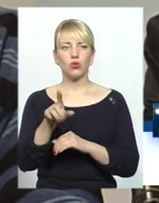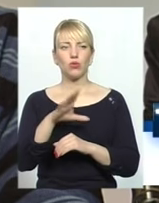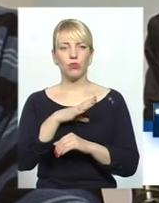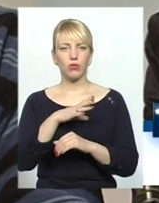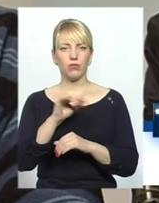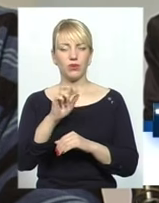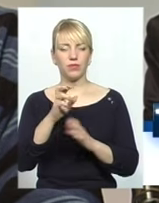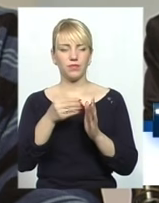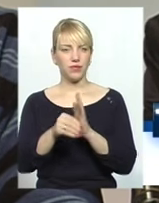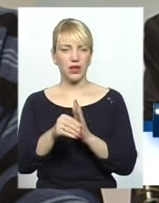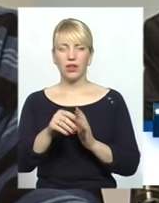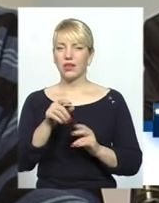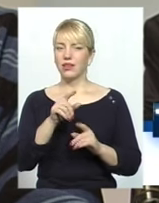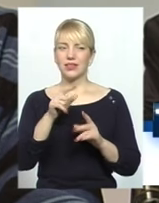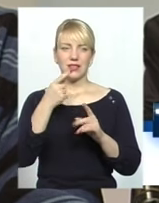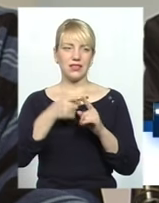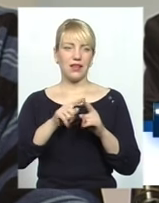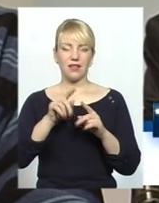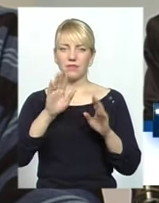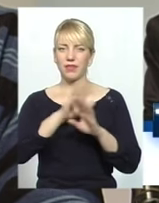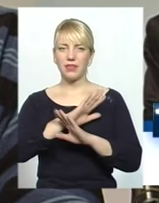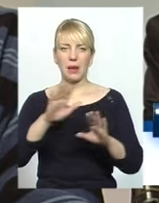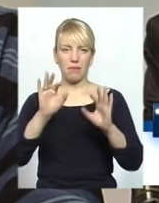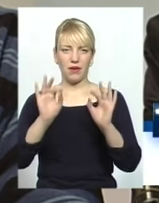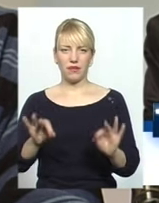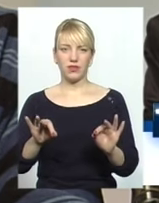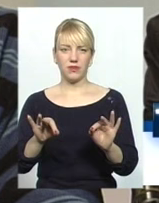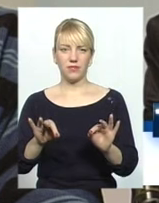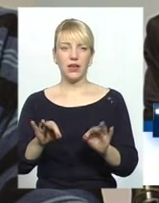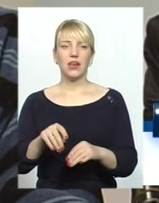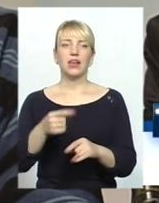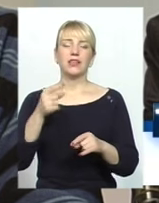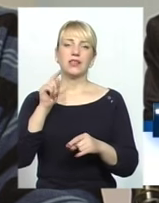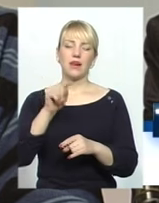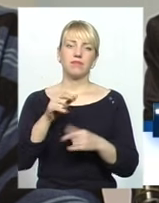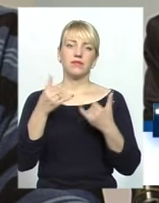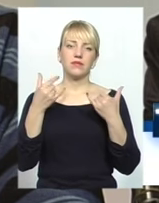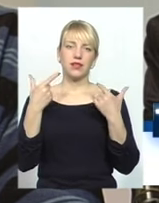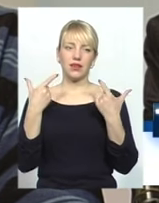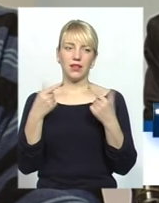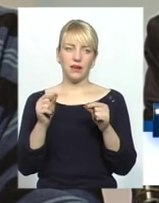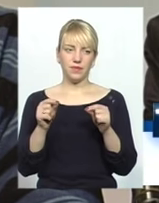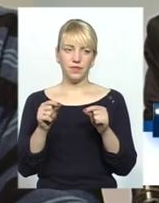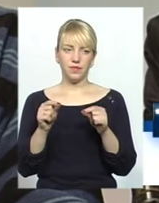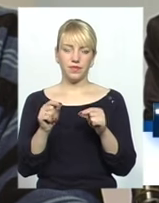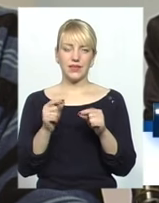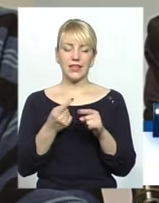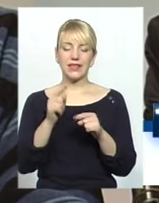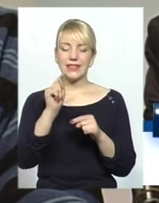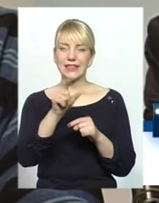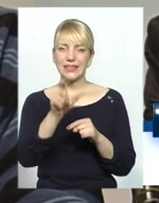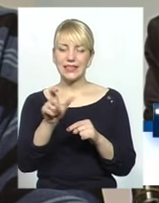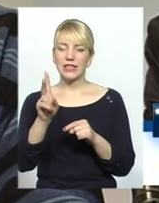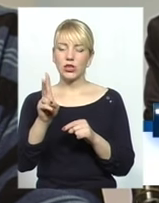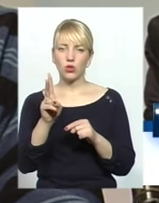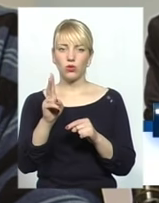дії, я скажу вам, це неправда. І там, де ті, хто перекривається